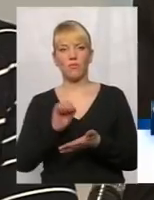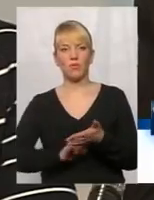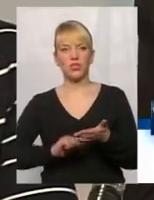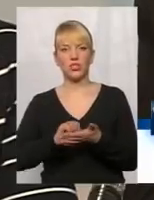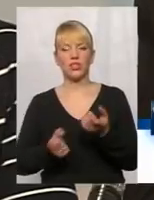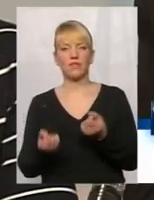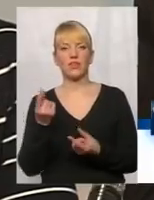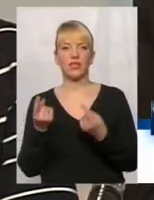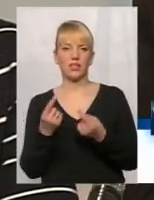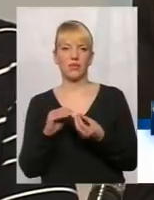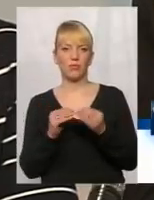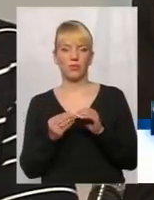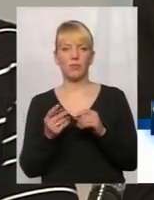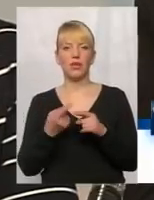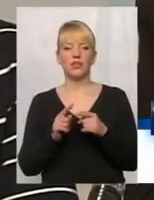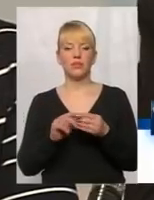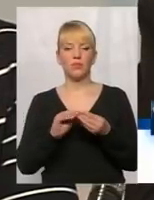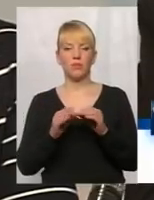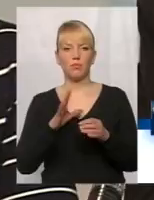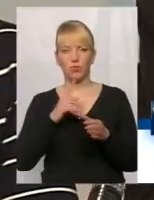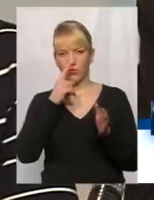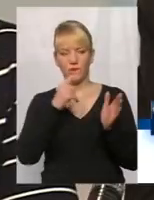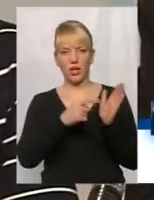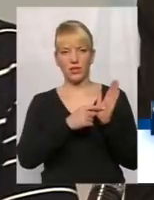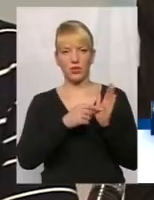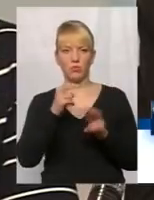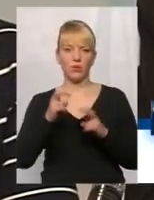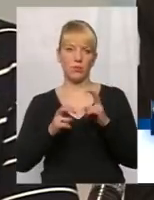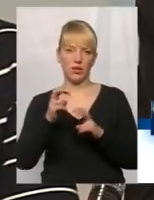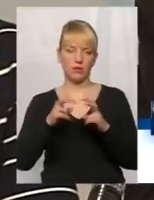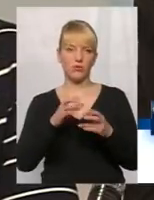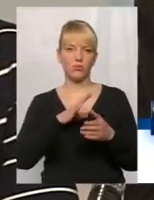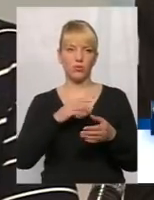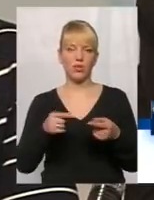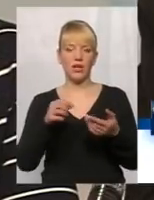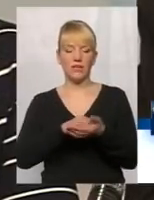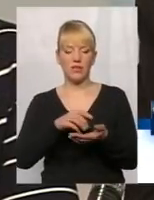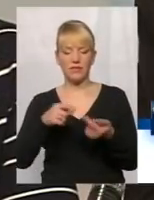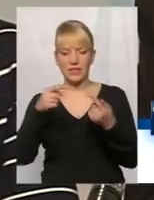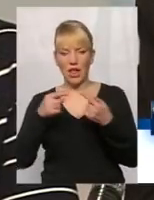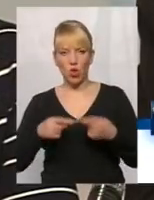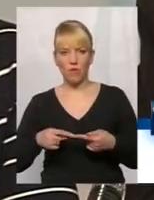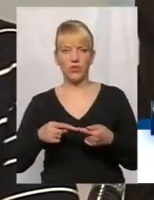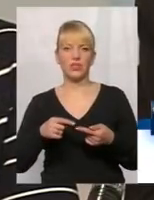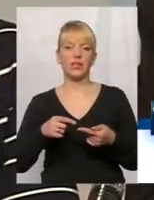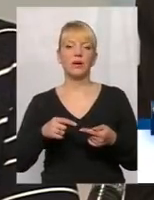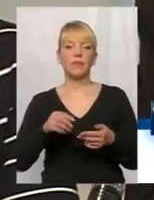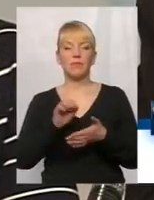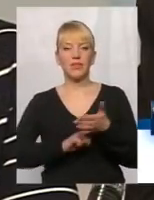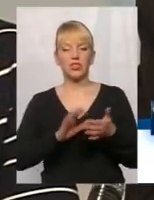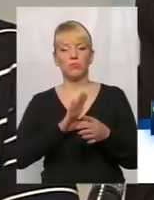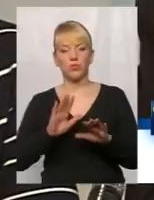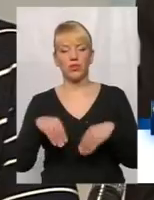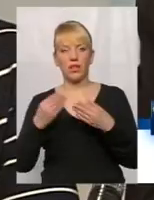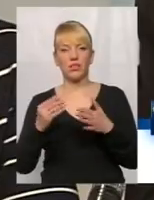виникнення. На ці проблеми було вказано підприємству, встановлено було причини і надано рекомендації керівництву